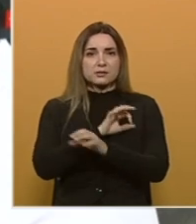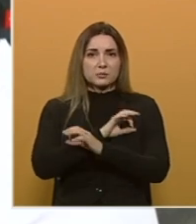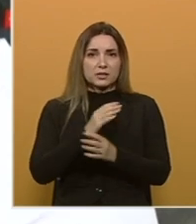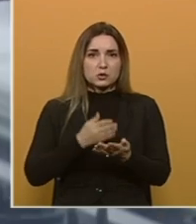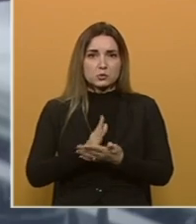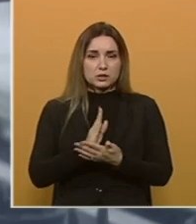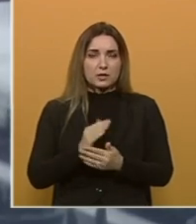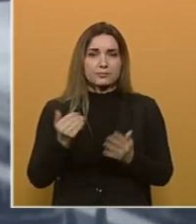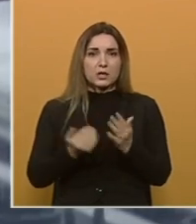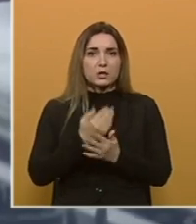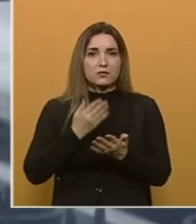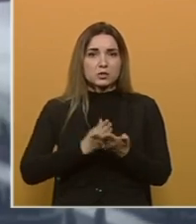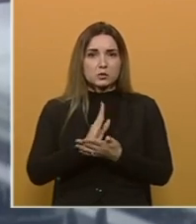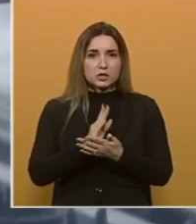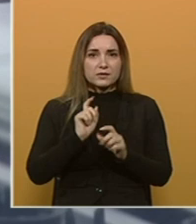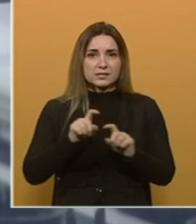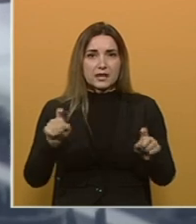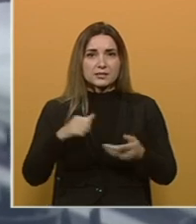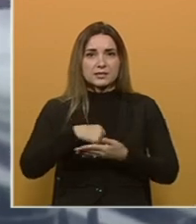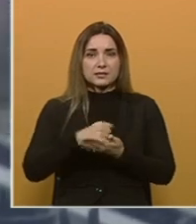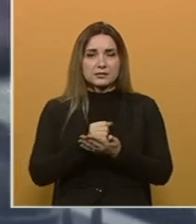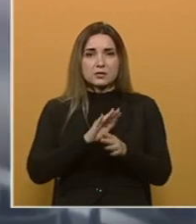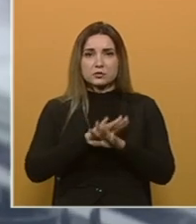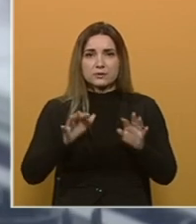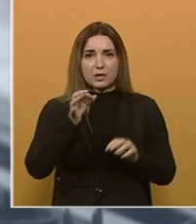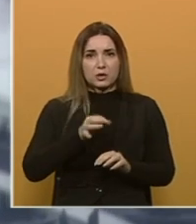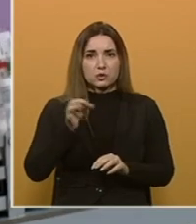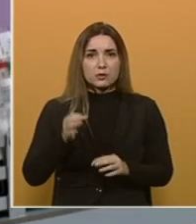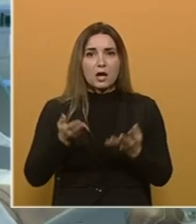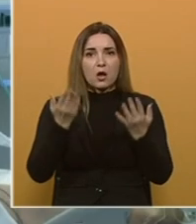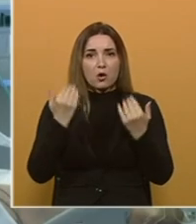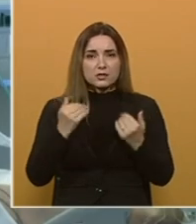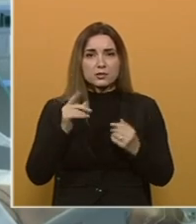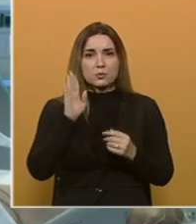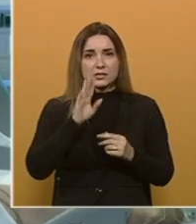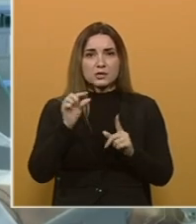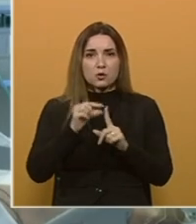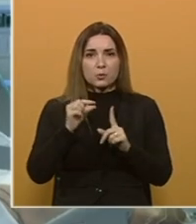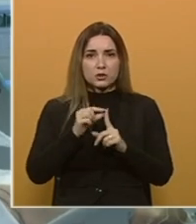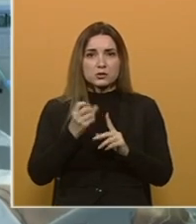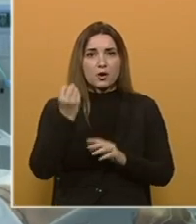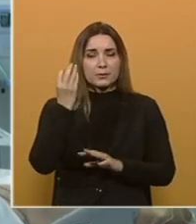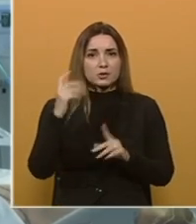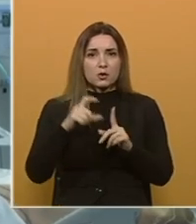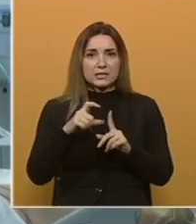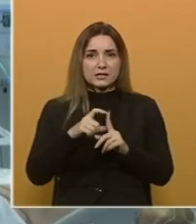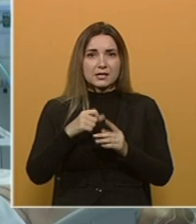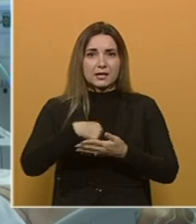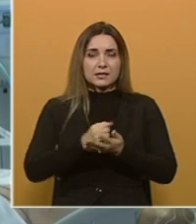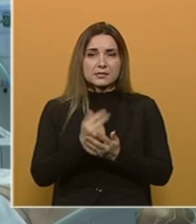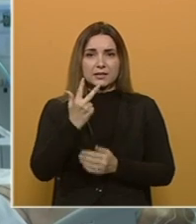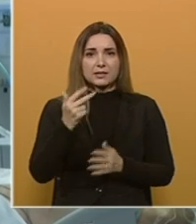jedan smrtni slučaj. Novi slučajevi zaraze registrirani su u svim kantonima osim u Bosansko-Podrinskom. U Brčko distriktu su